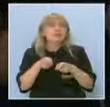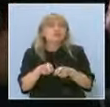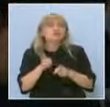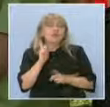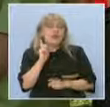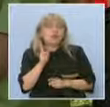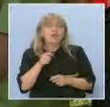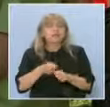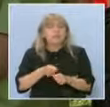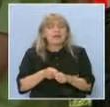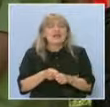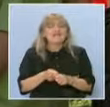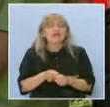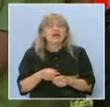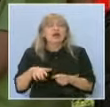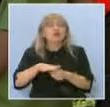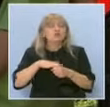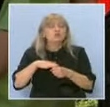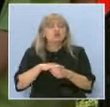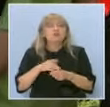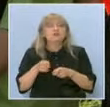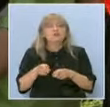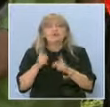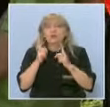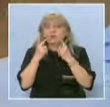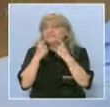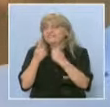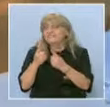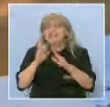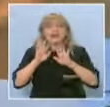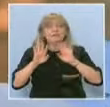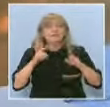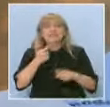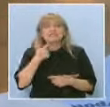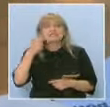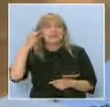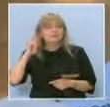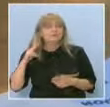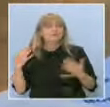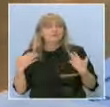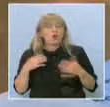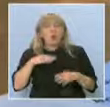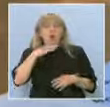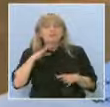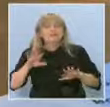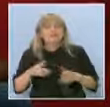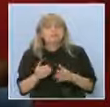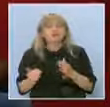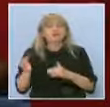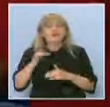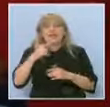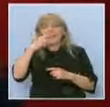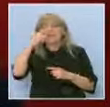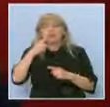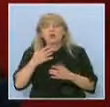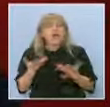правят от възоснова на това, което са видели в музея. За кадетите опитите започват с най-важното – как да направят